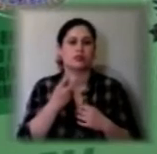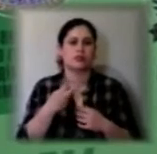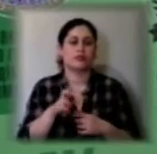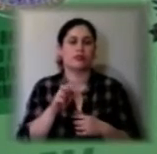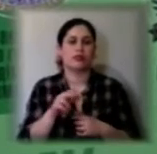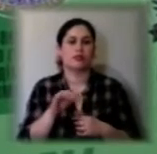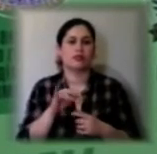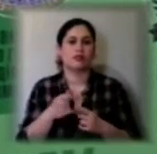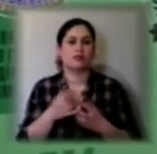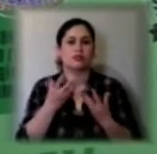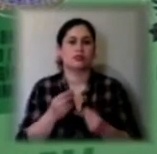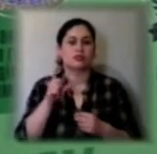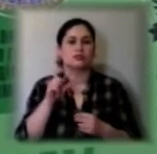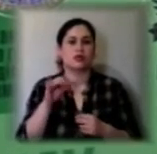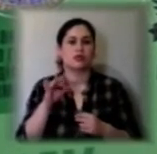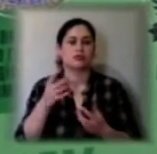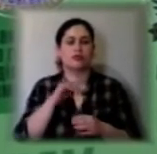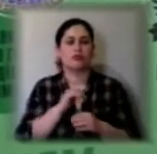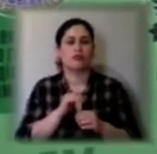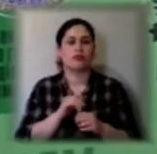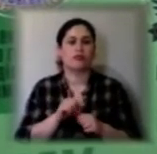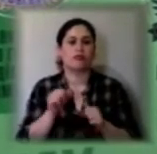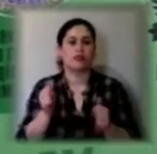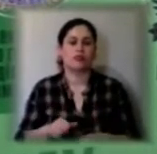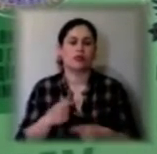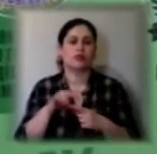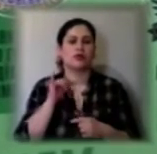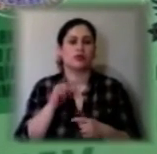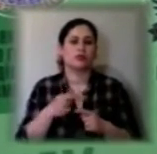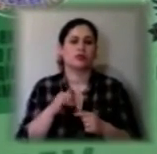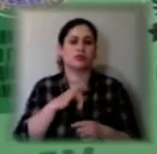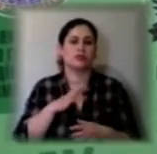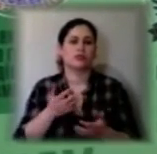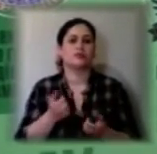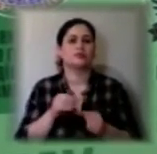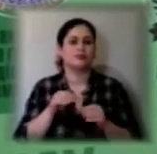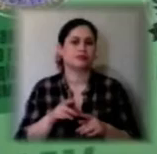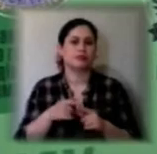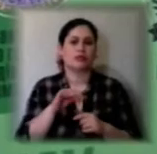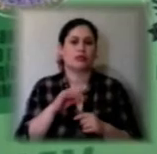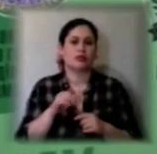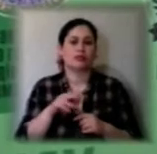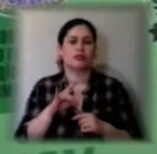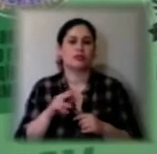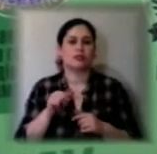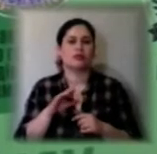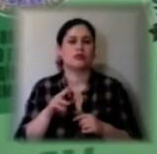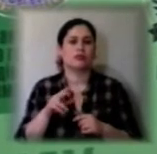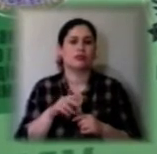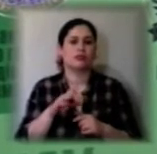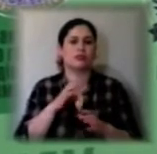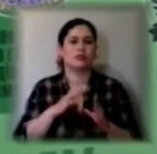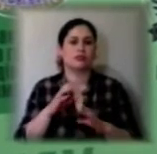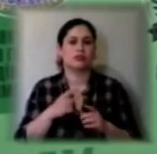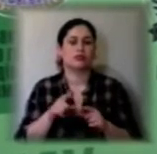денної заочної форми і тому було прийнято рішення вченої радою факультету, що саме цей іспит